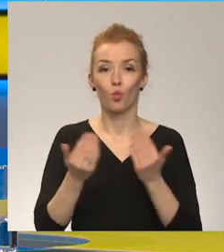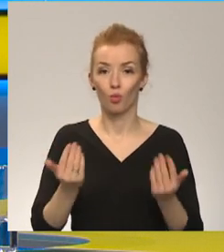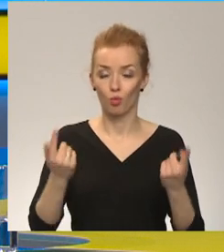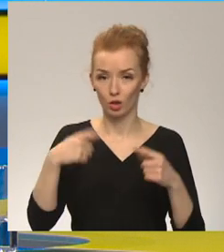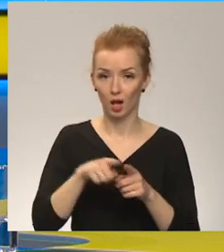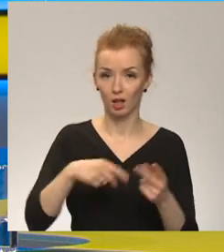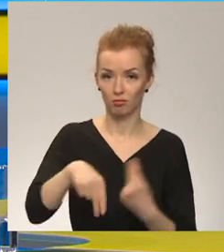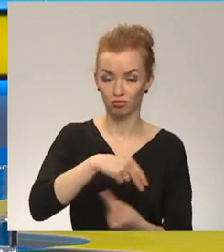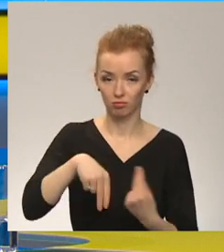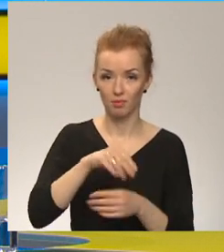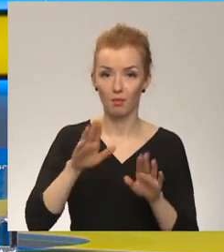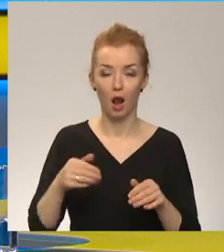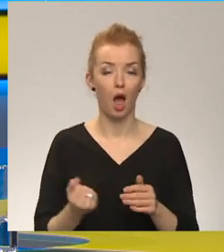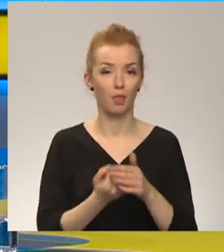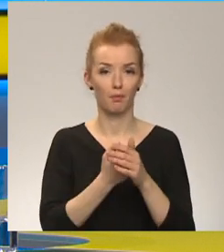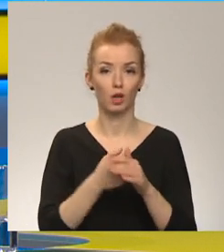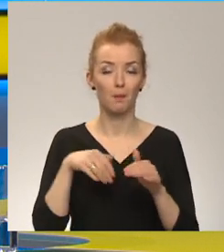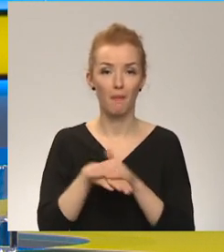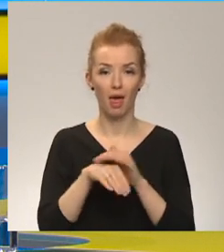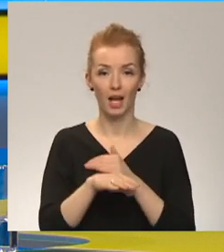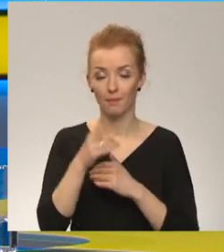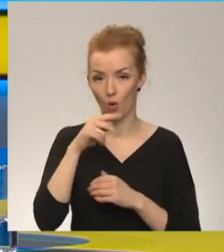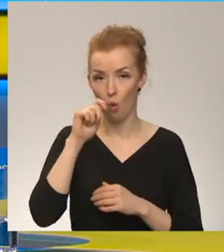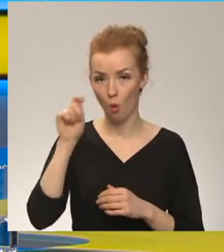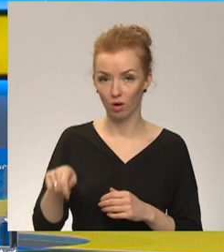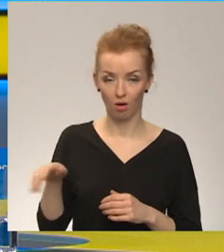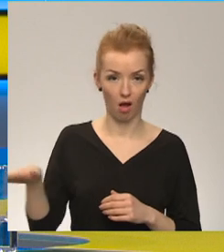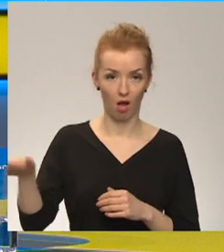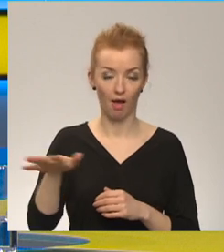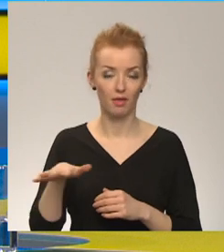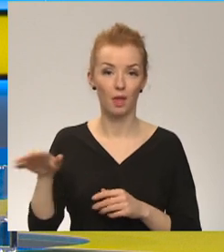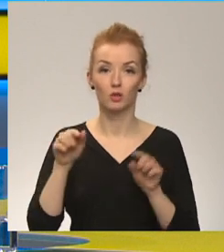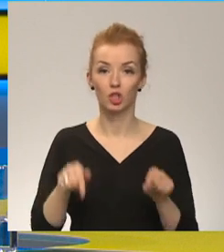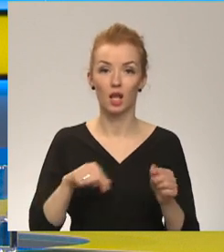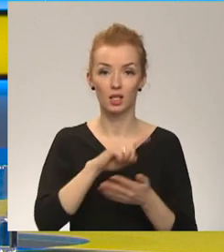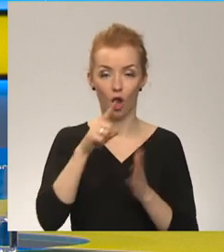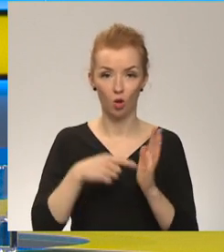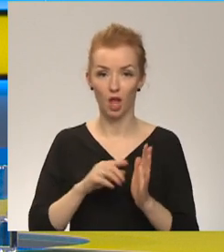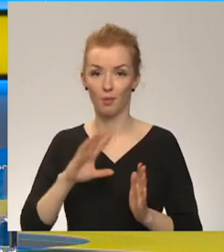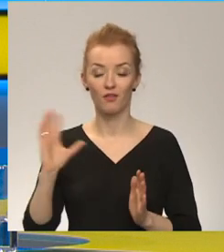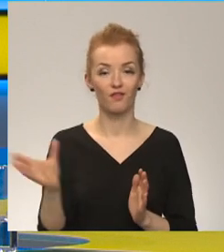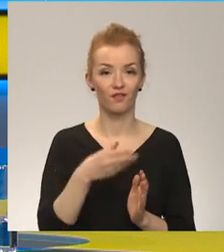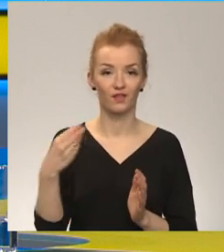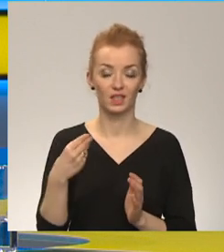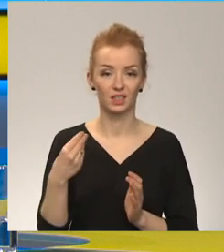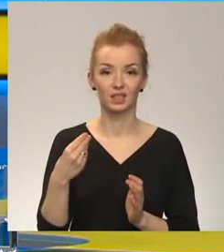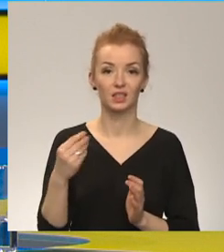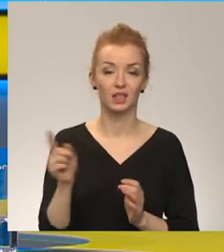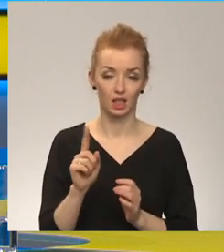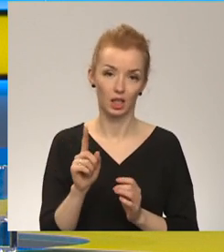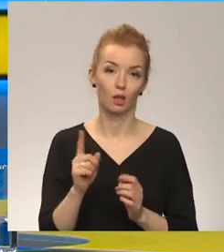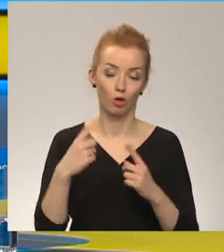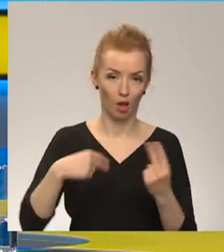lēmts arī par atbalstu bēgļiem no Ukrainas, no šīm teritorijām. Šie jautājumi visi ir uz darba galda, gan